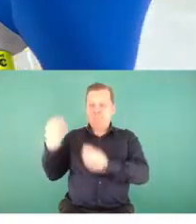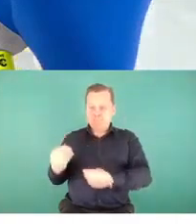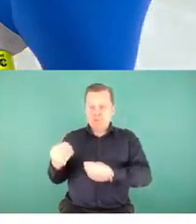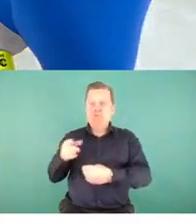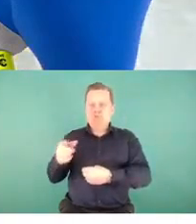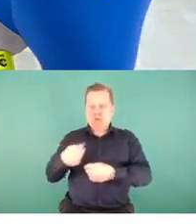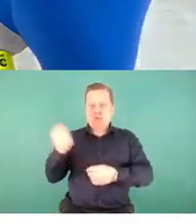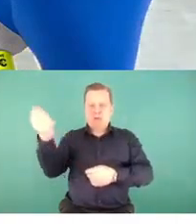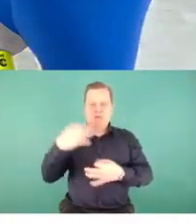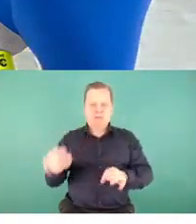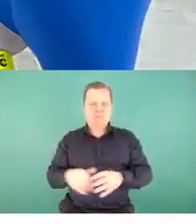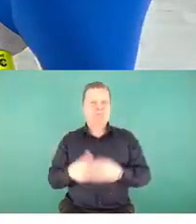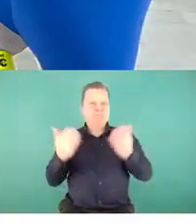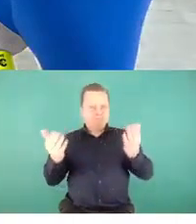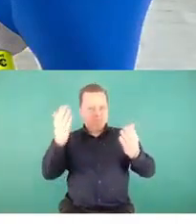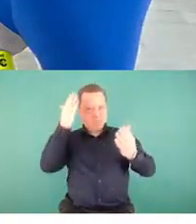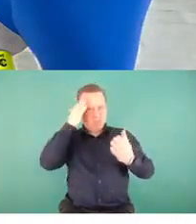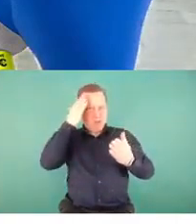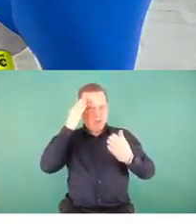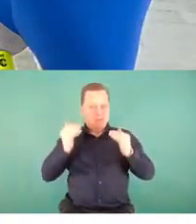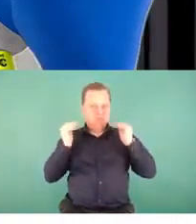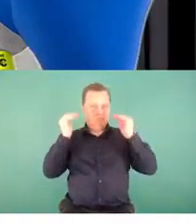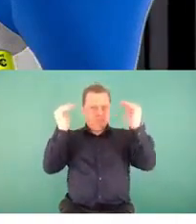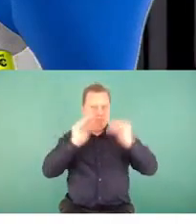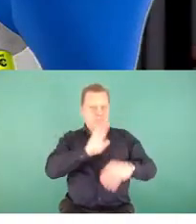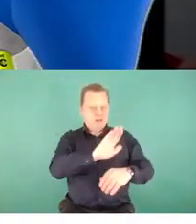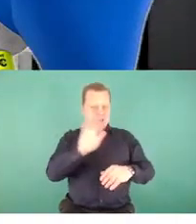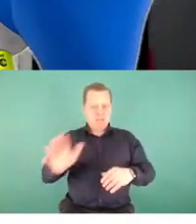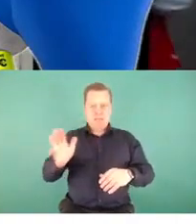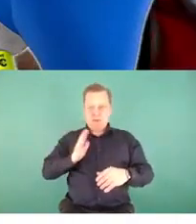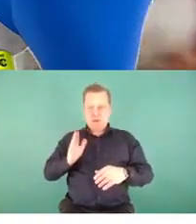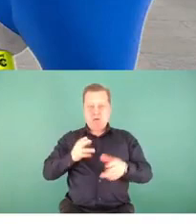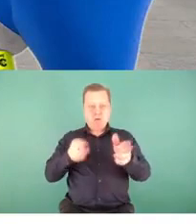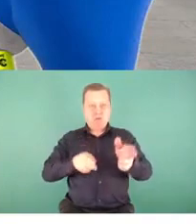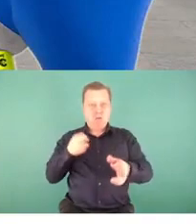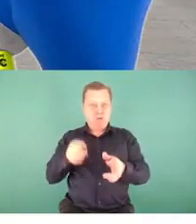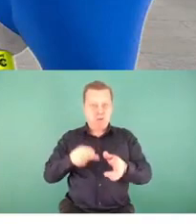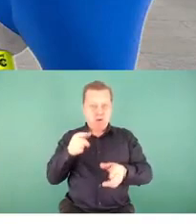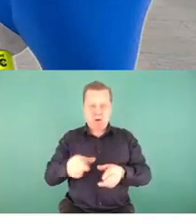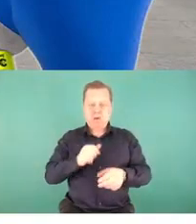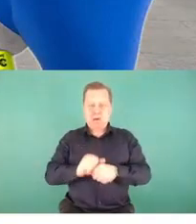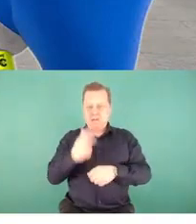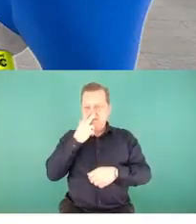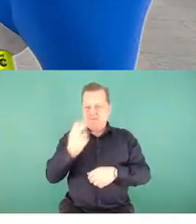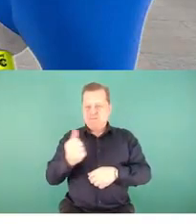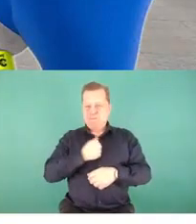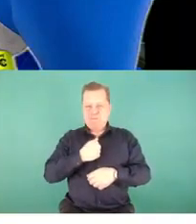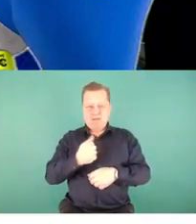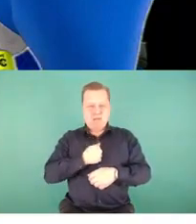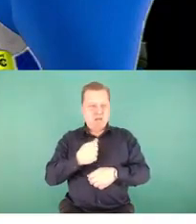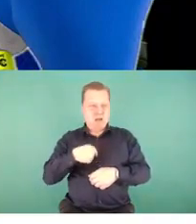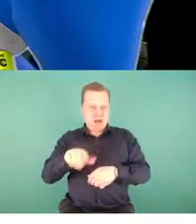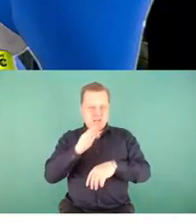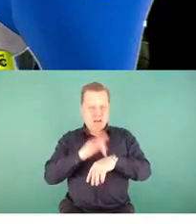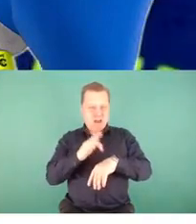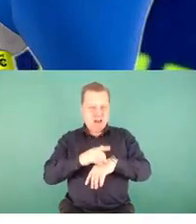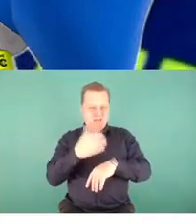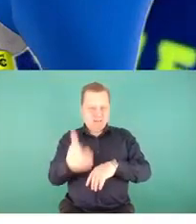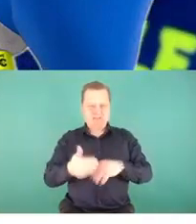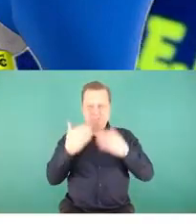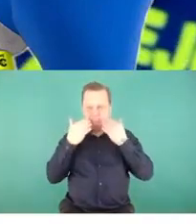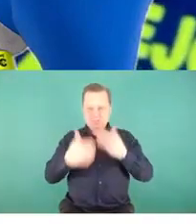Wzrost świadomości zasad bezpieczeństwa na kolei jest najbardziej widocznym efektem akcji prowadzonej przez Urząd